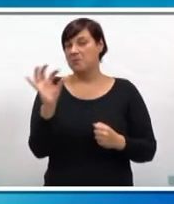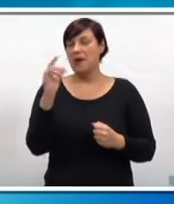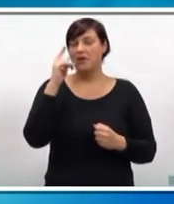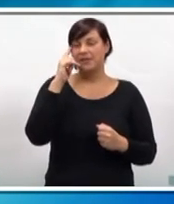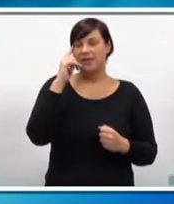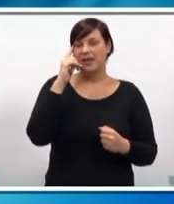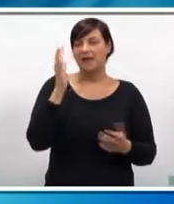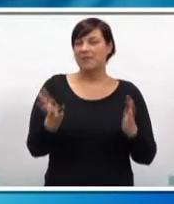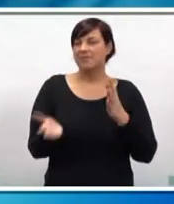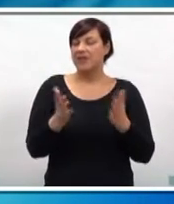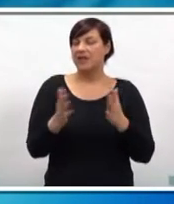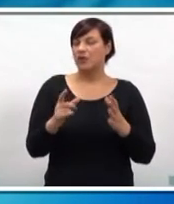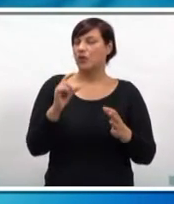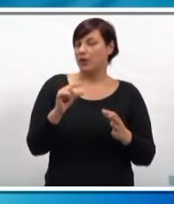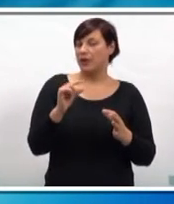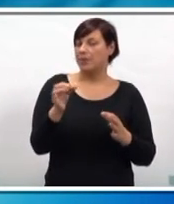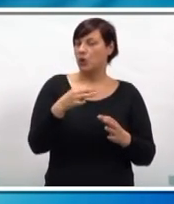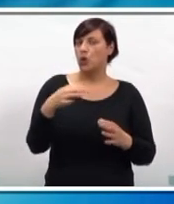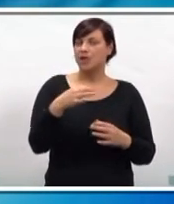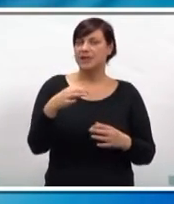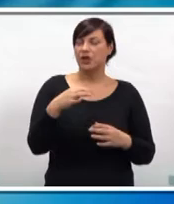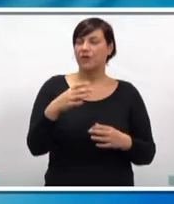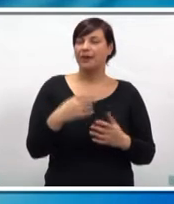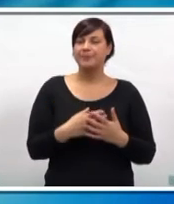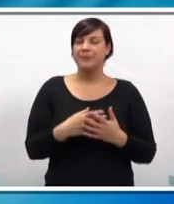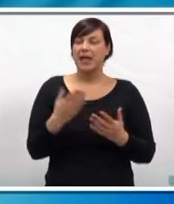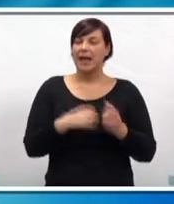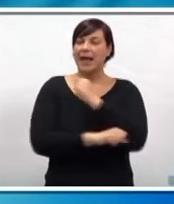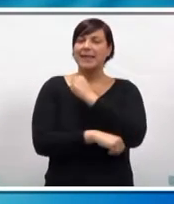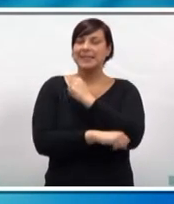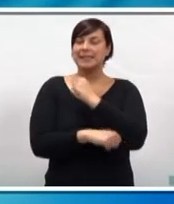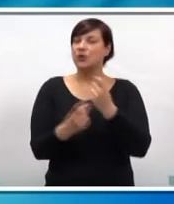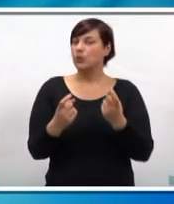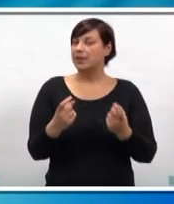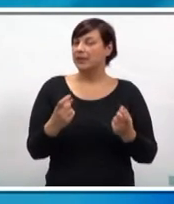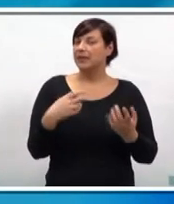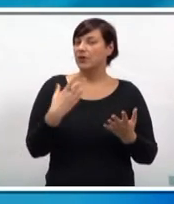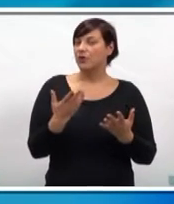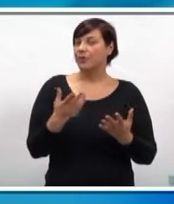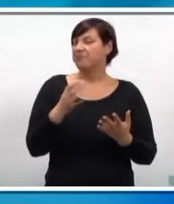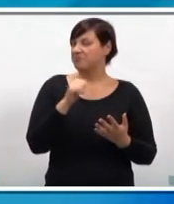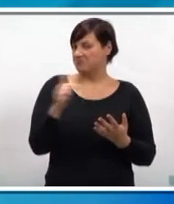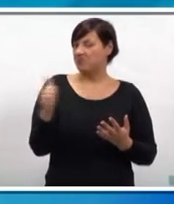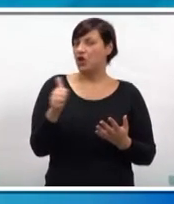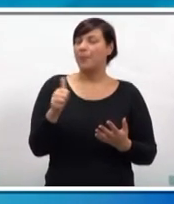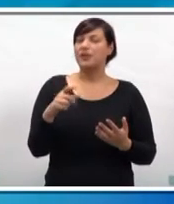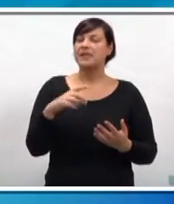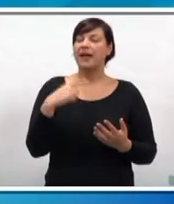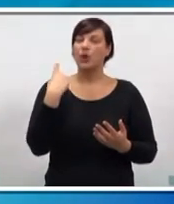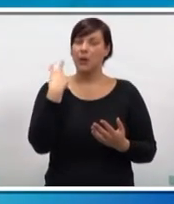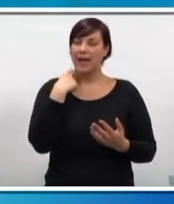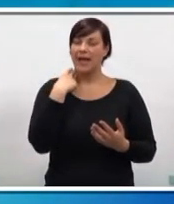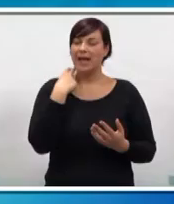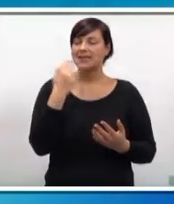preznanja, zatim neki koji imaju barate u nekim osobnim pojmovima, ali i studenti koji posjeduju vještine poslovnog